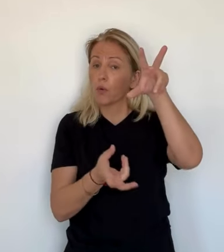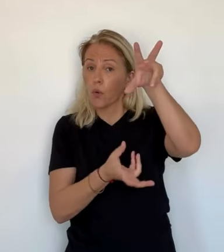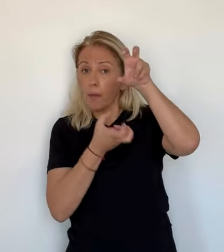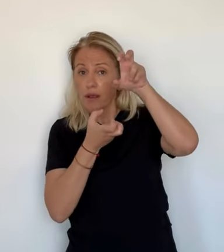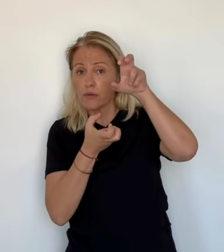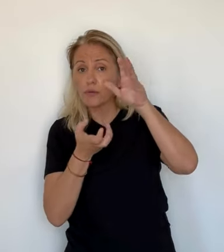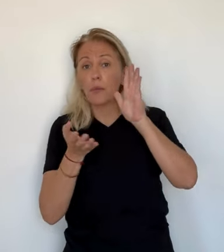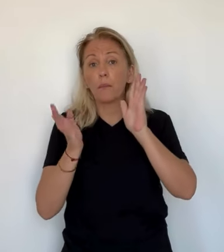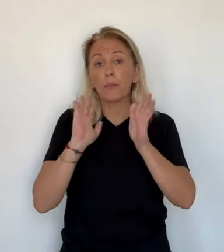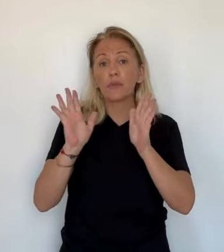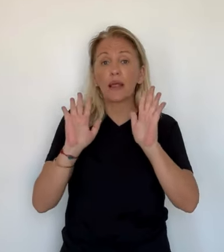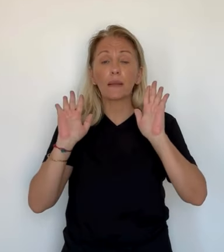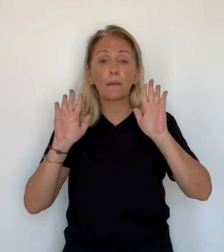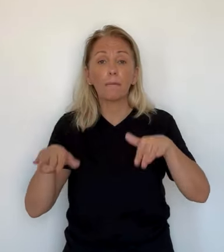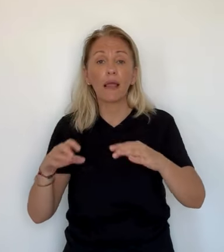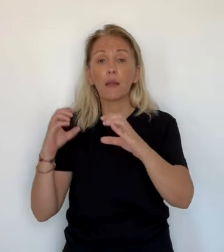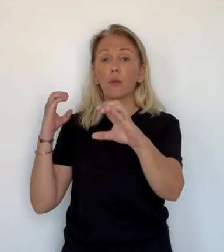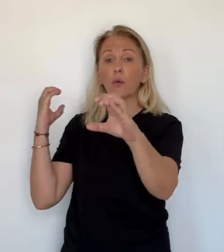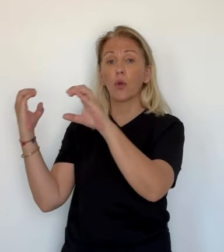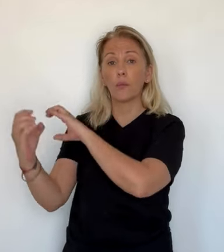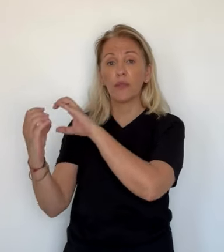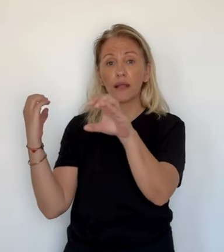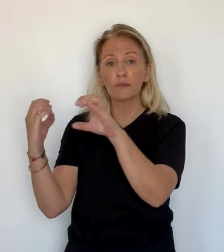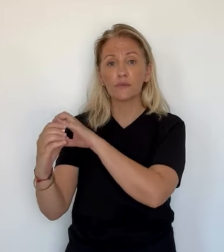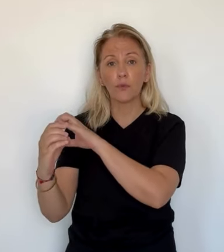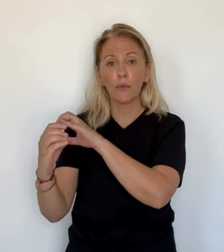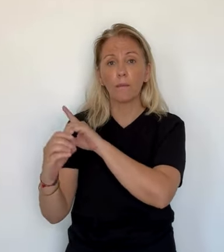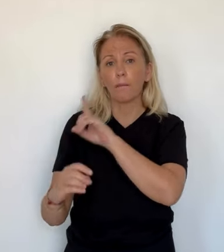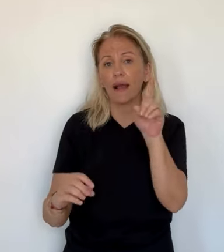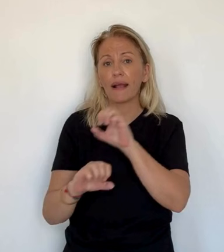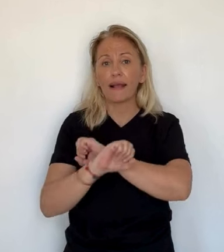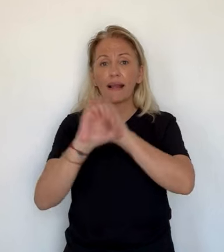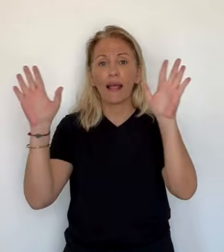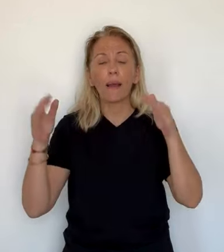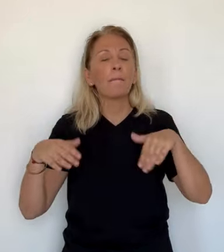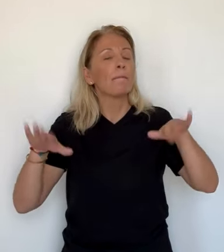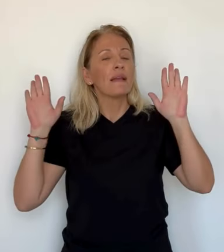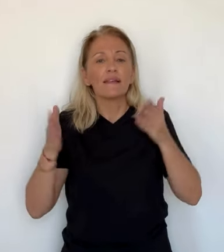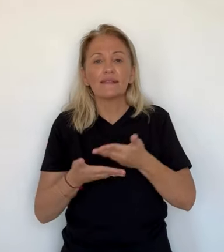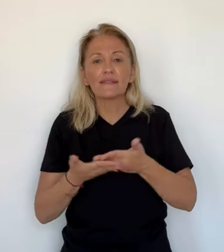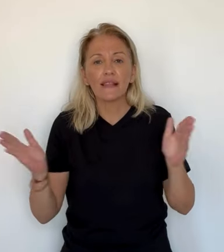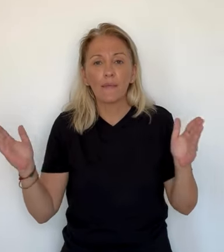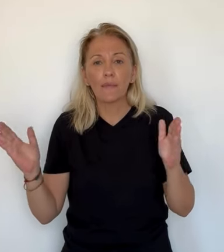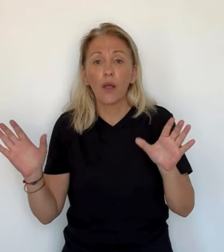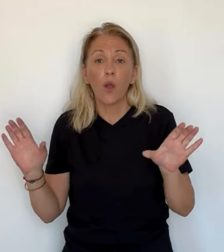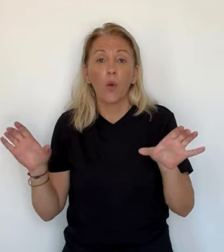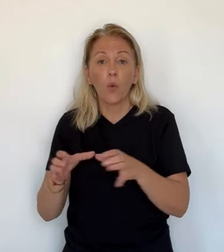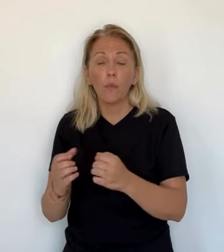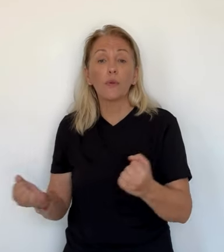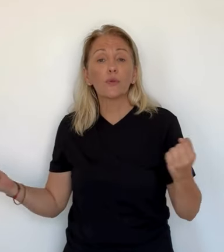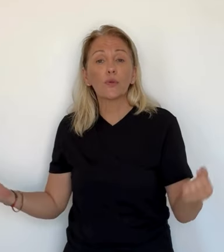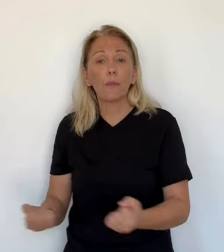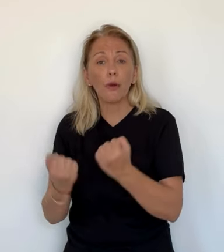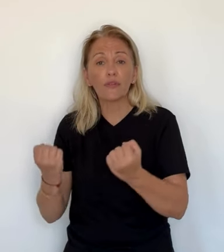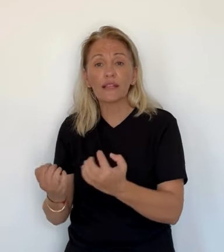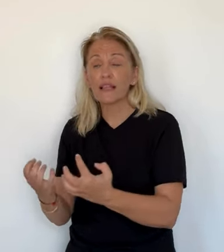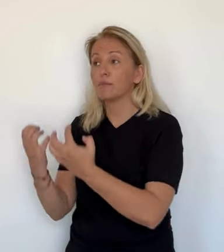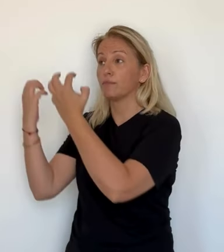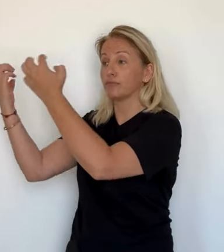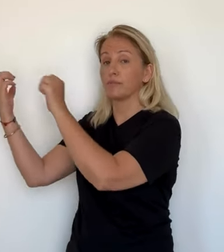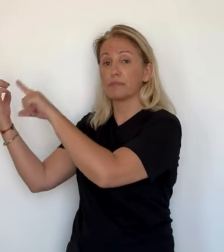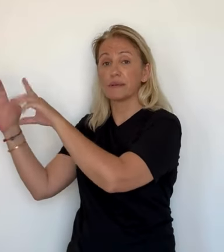qui est simple de comprendre, c'est que les supporters de la Petrignane se transféreront naturellement en tribune ouest